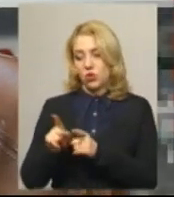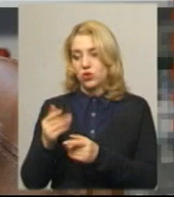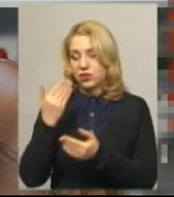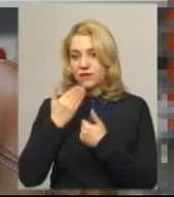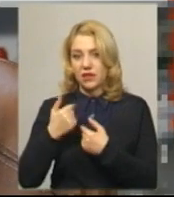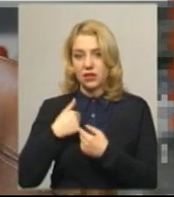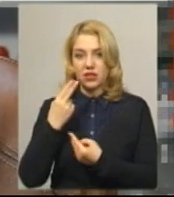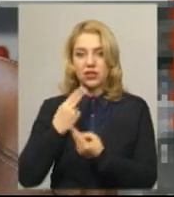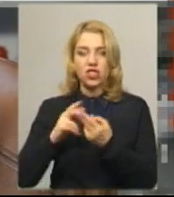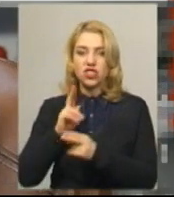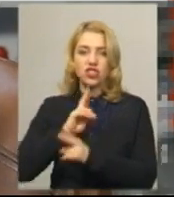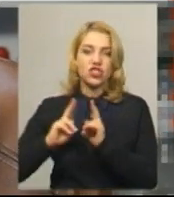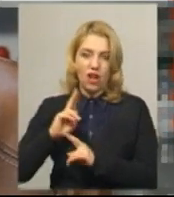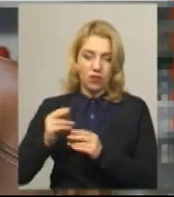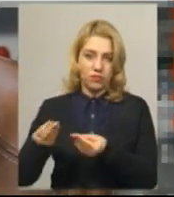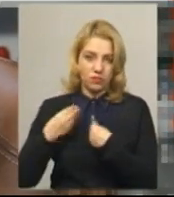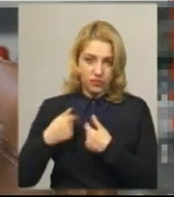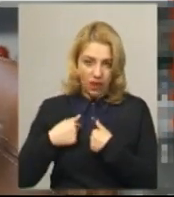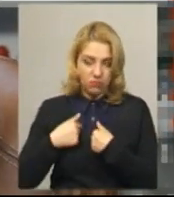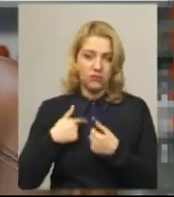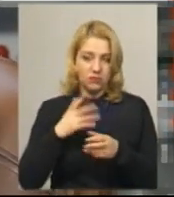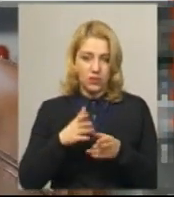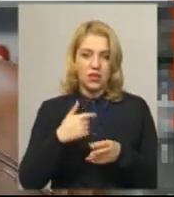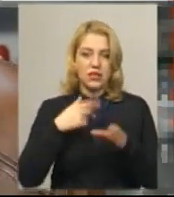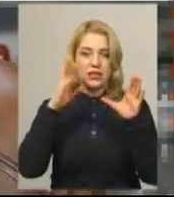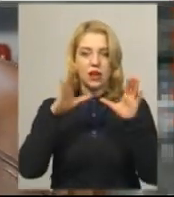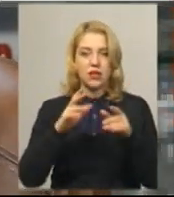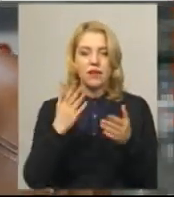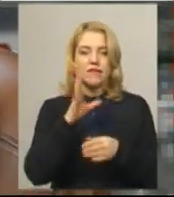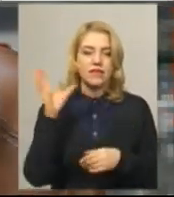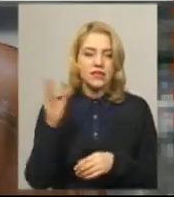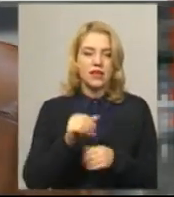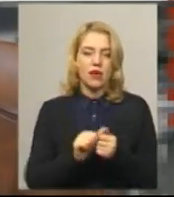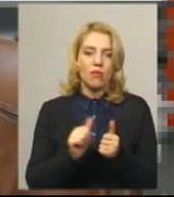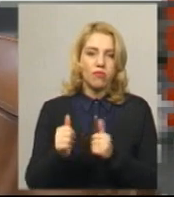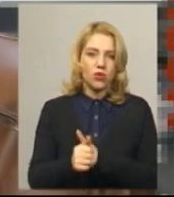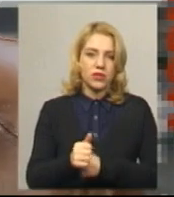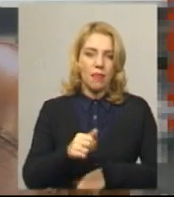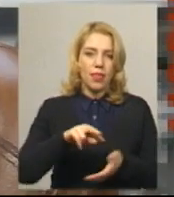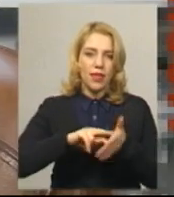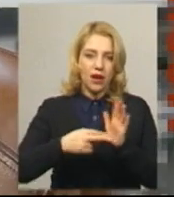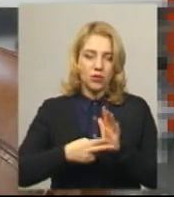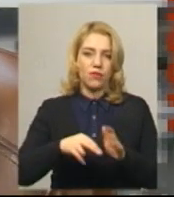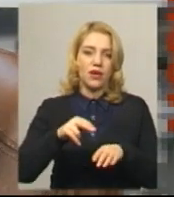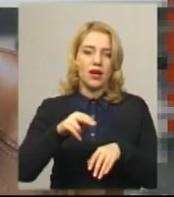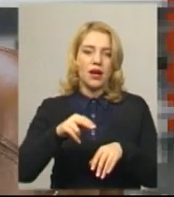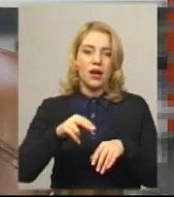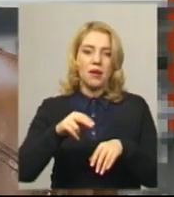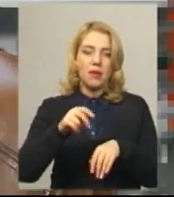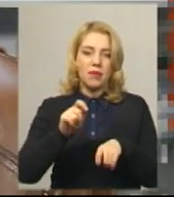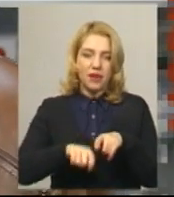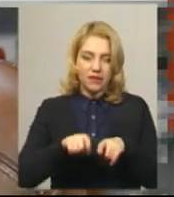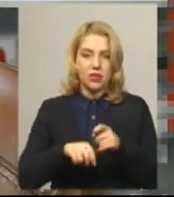також. Розумієте, згідно чинного законодавства всі позапланові перевірки надаються нам дозвіл. Дозвіл